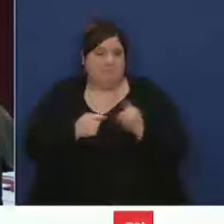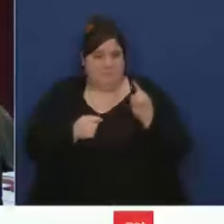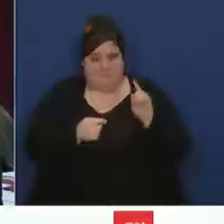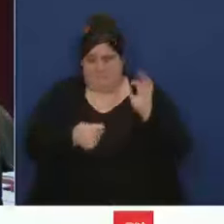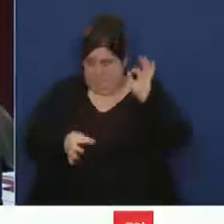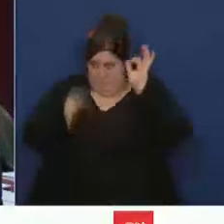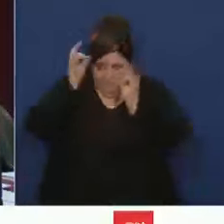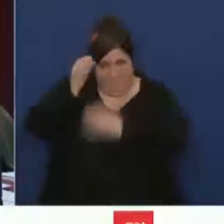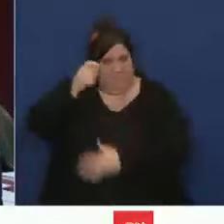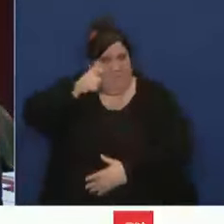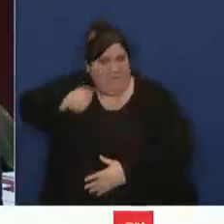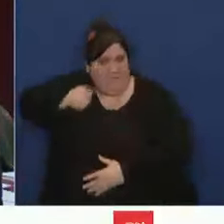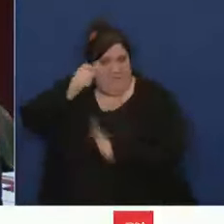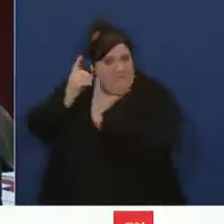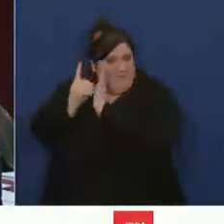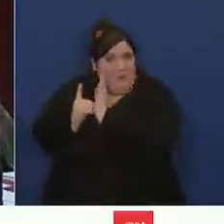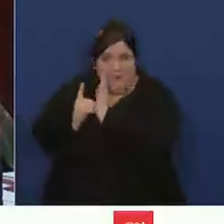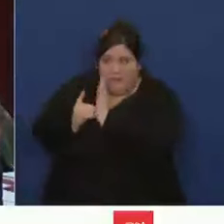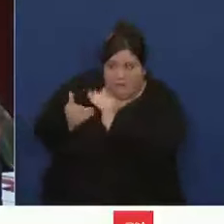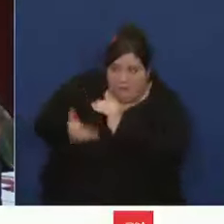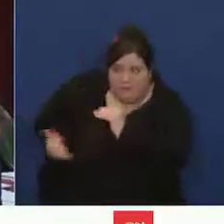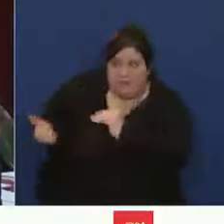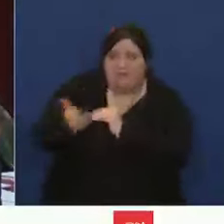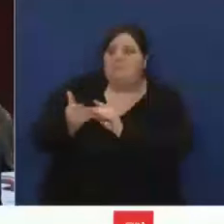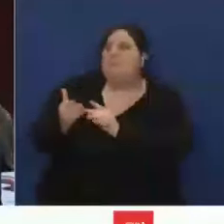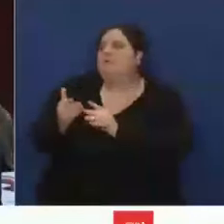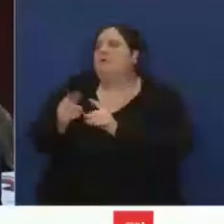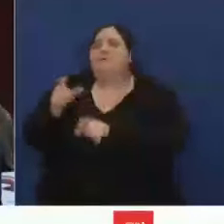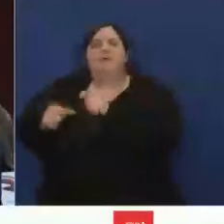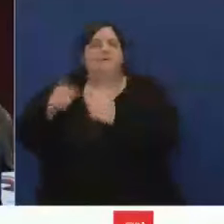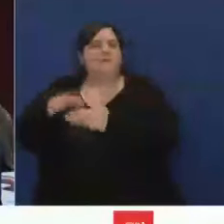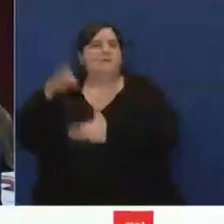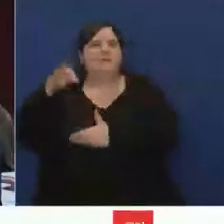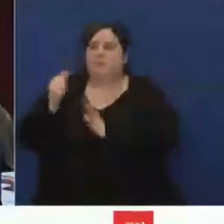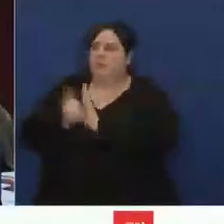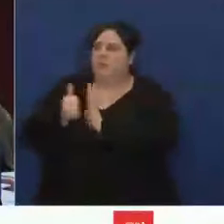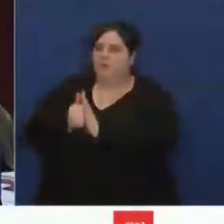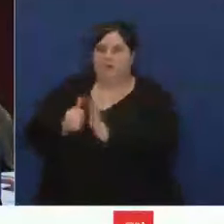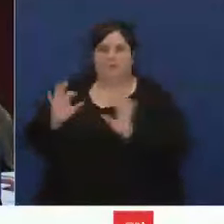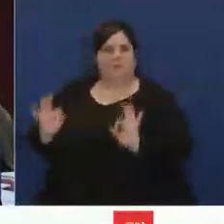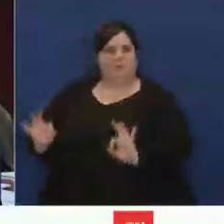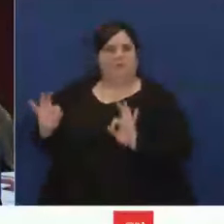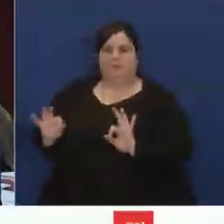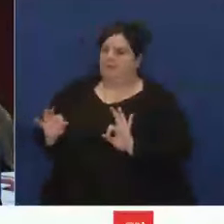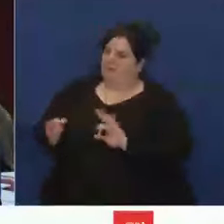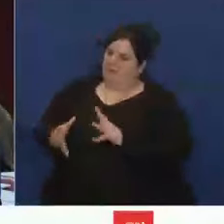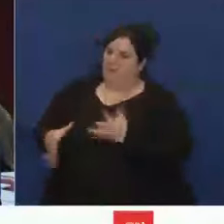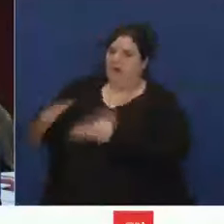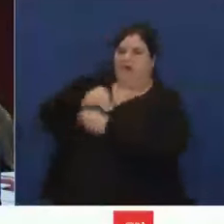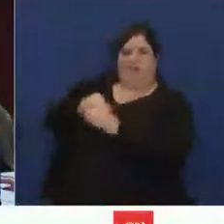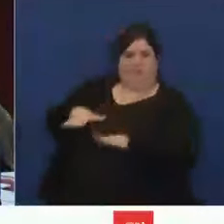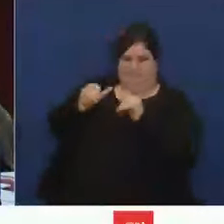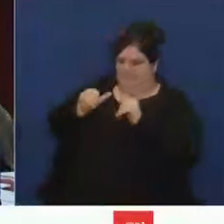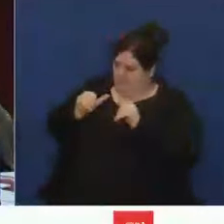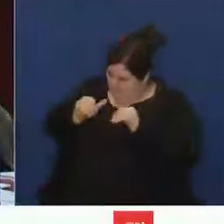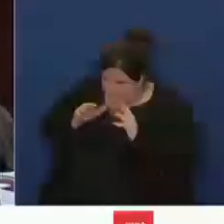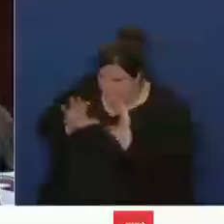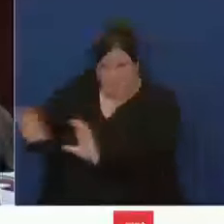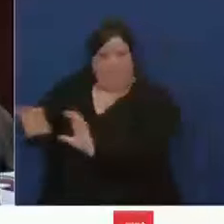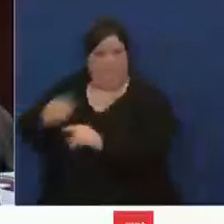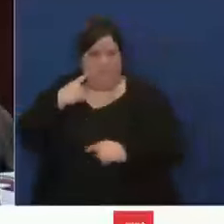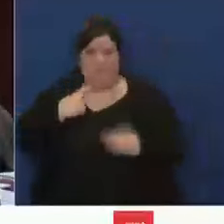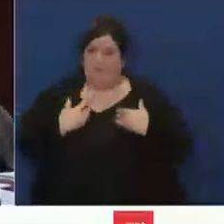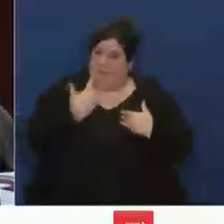dans la prévention des atteintes à la probabilité des élus. Il y a là deux fonctions. Une fonction d'animation et de présidence et une fonction de